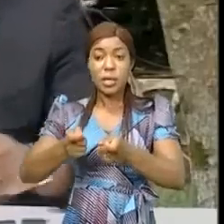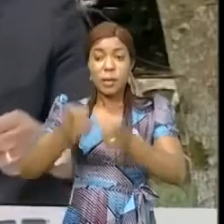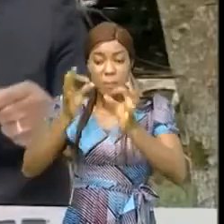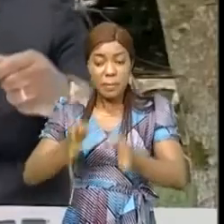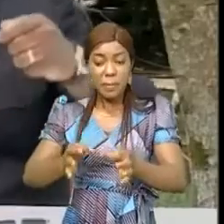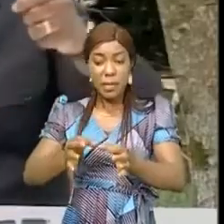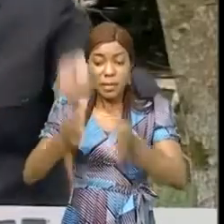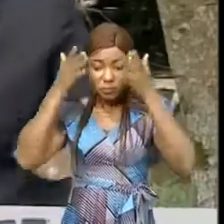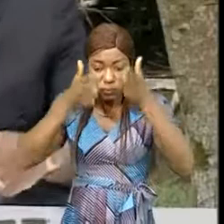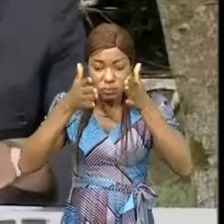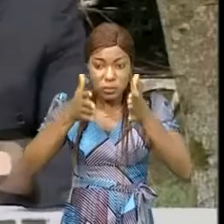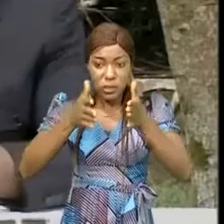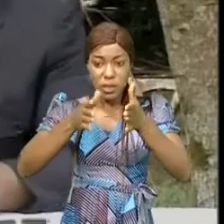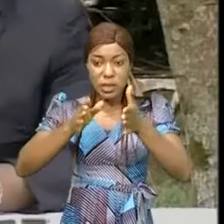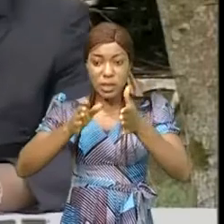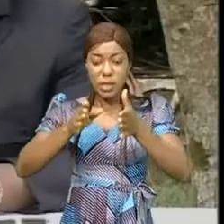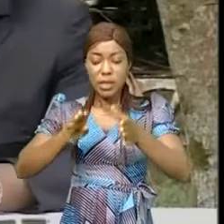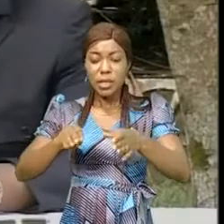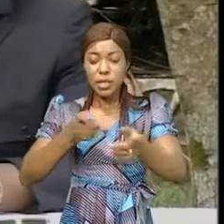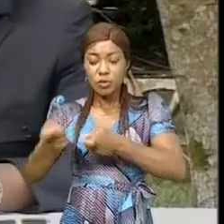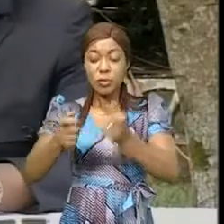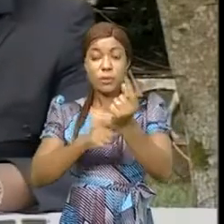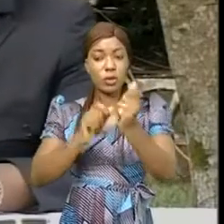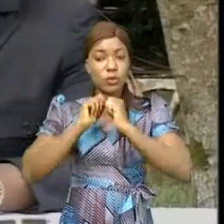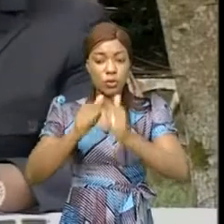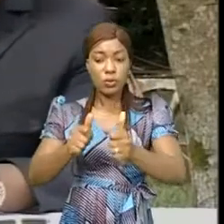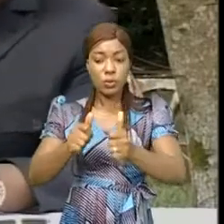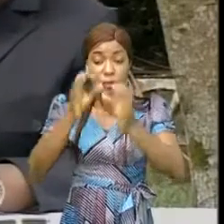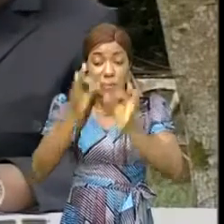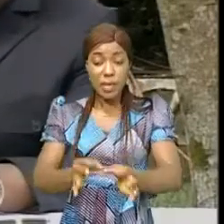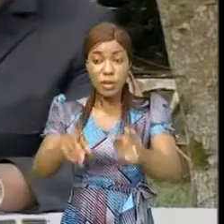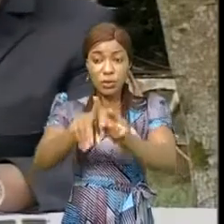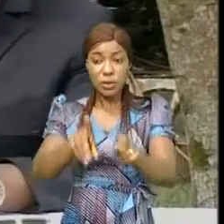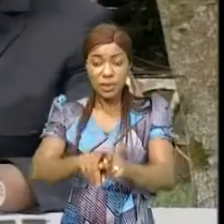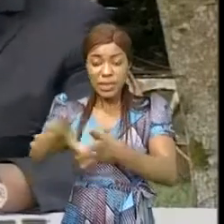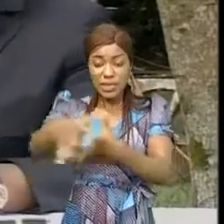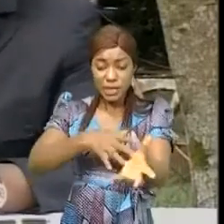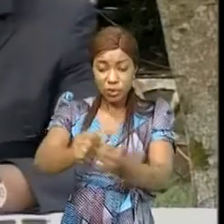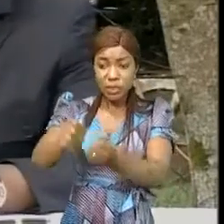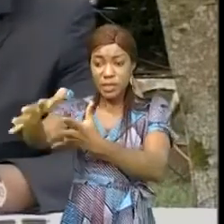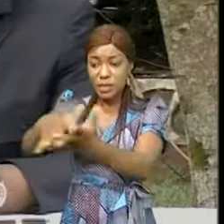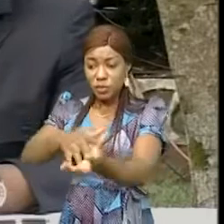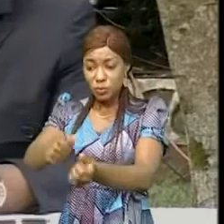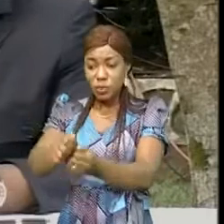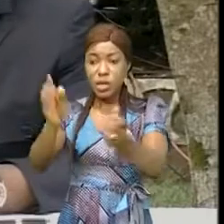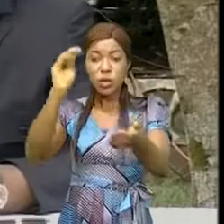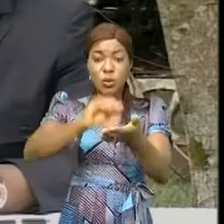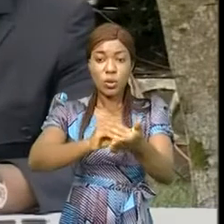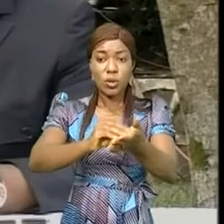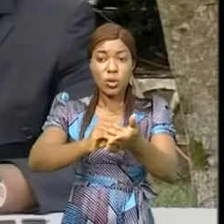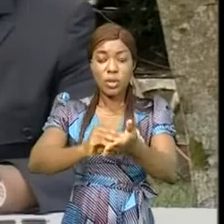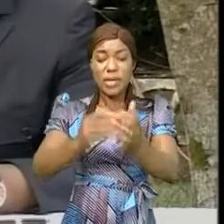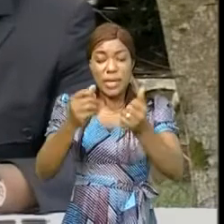se contentent pas seulement de donner la mort, mais en plus ils sont en train de détruire des